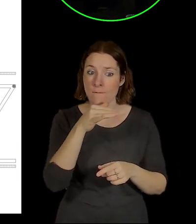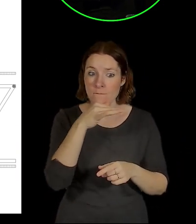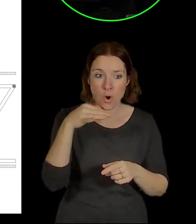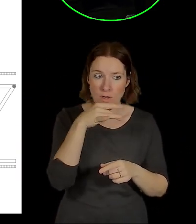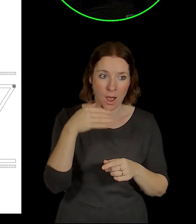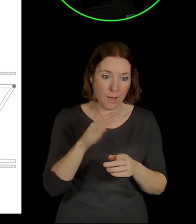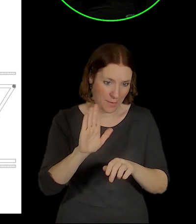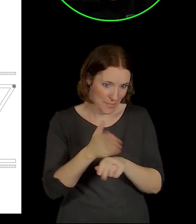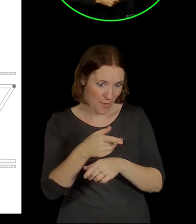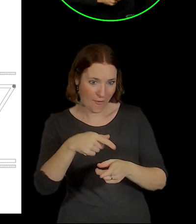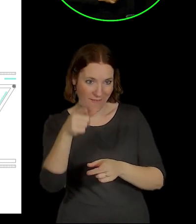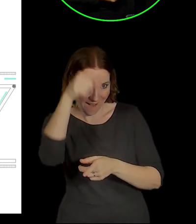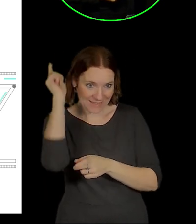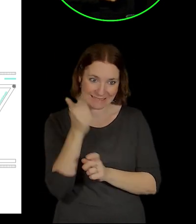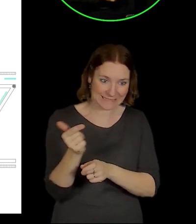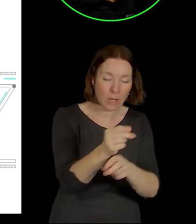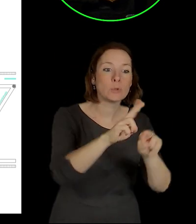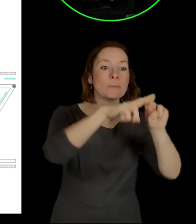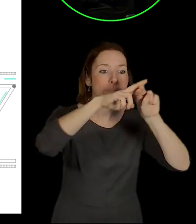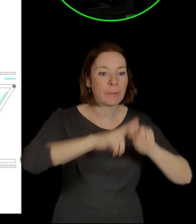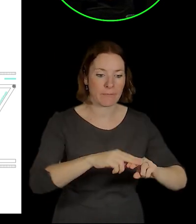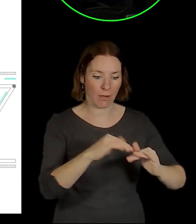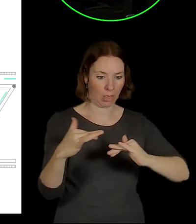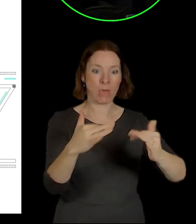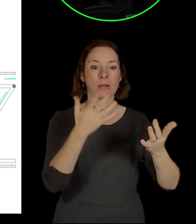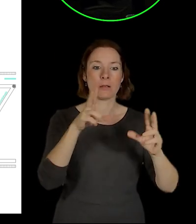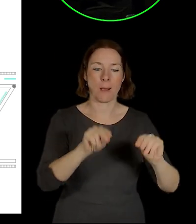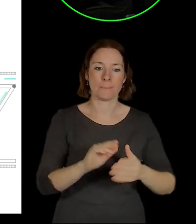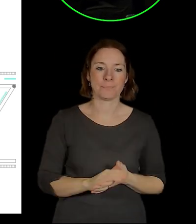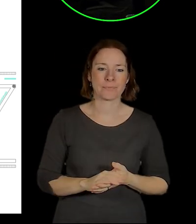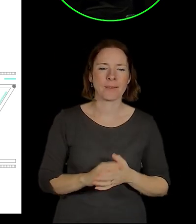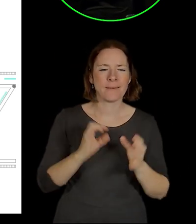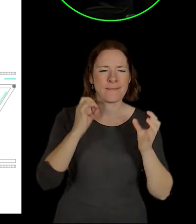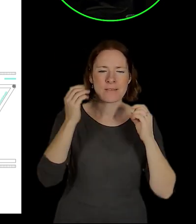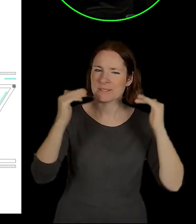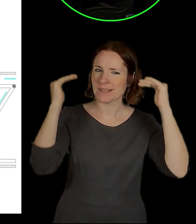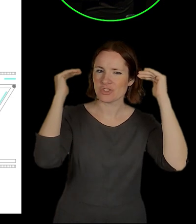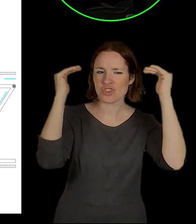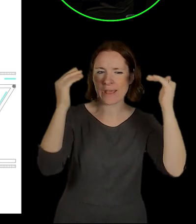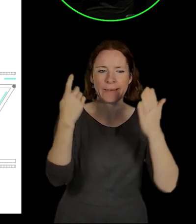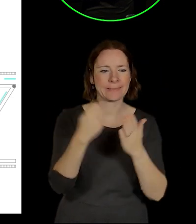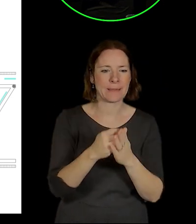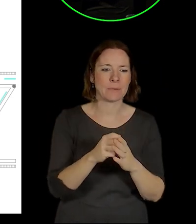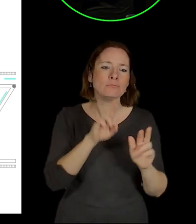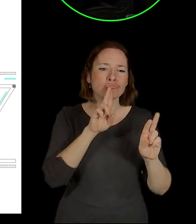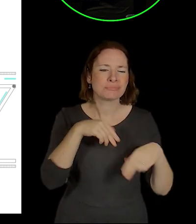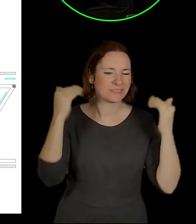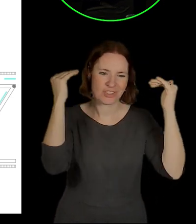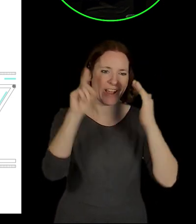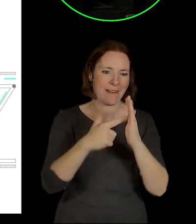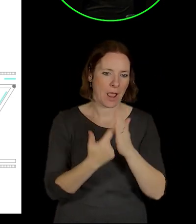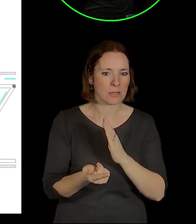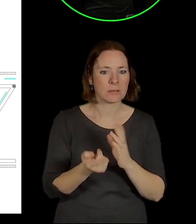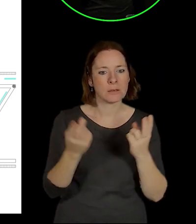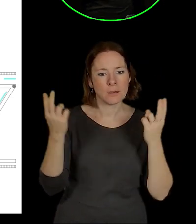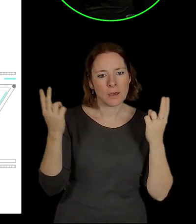teda vytvořili nějakou koncepci střechy, která není střechově vlastně přístřeškem. Je to vlastně taková